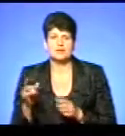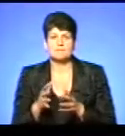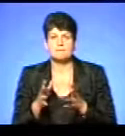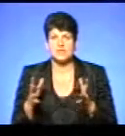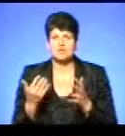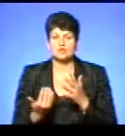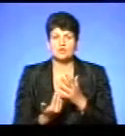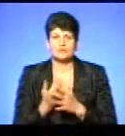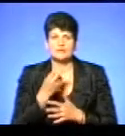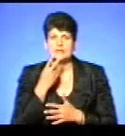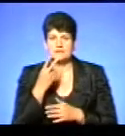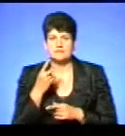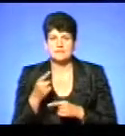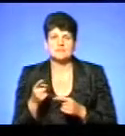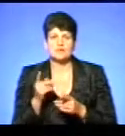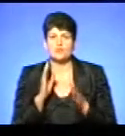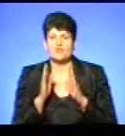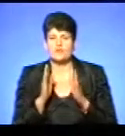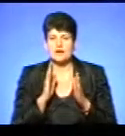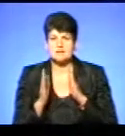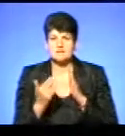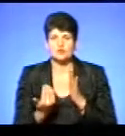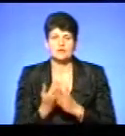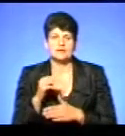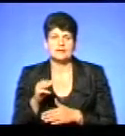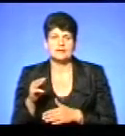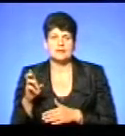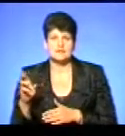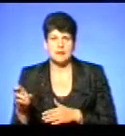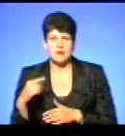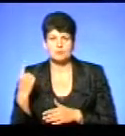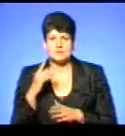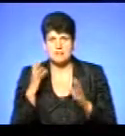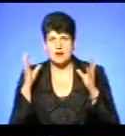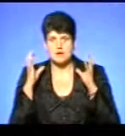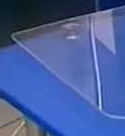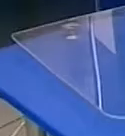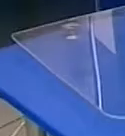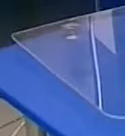новин дивіться на сторінці у Фейсбук. Новини ТТБ, обласне радіо. На все добре.